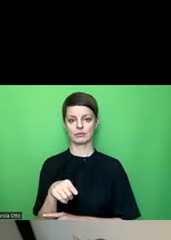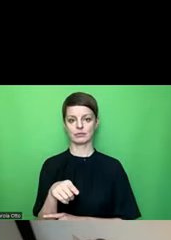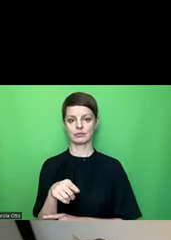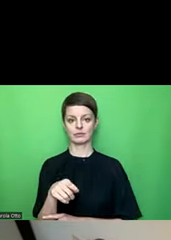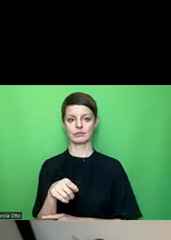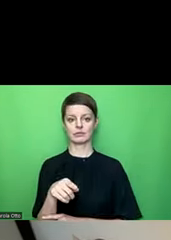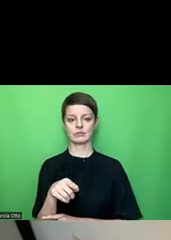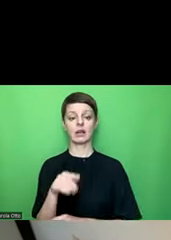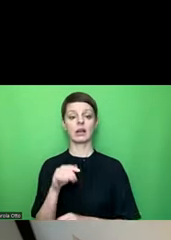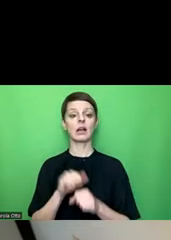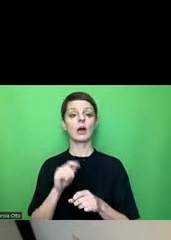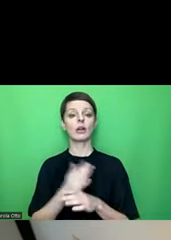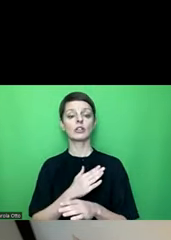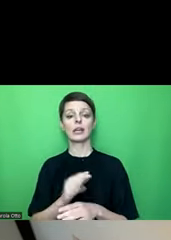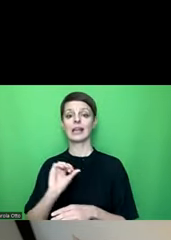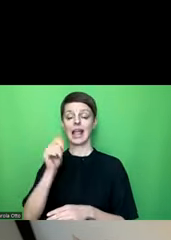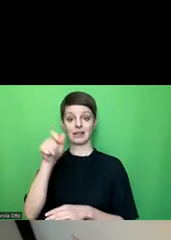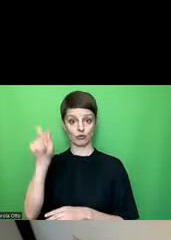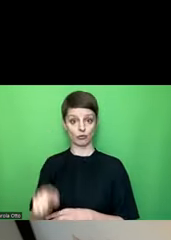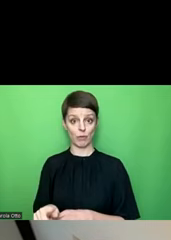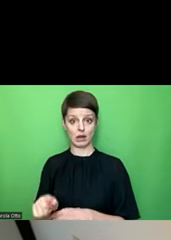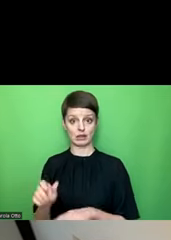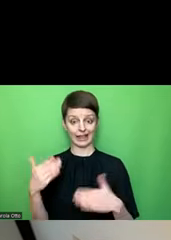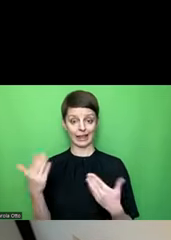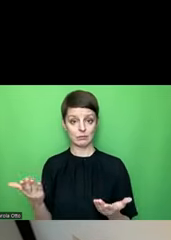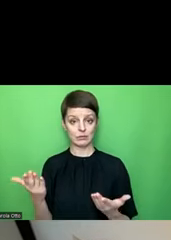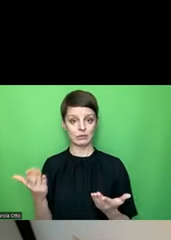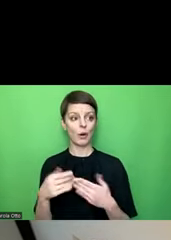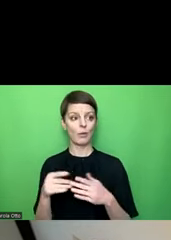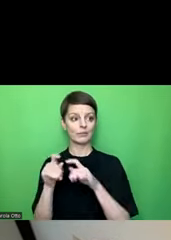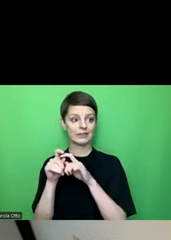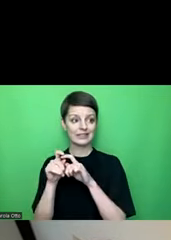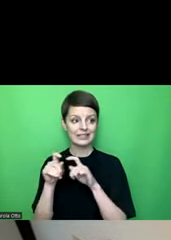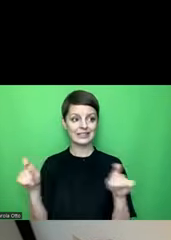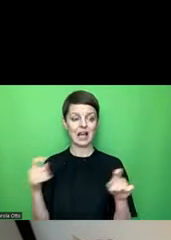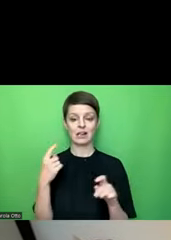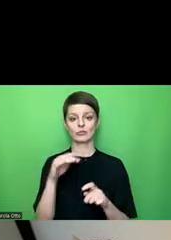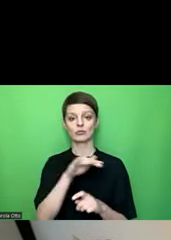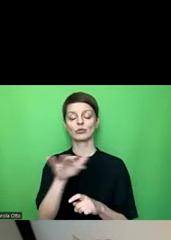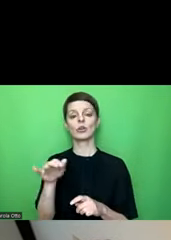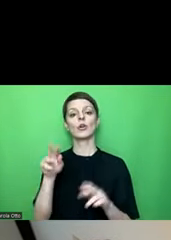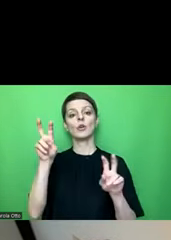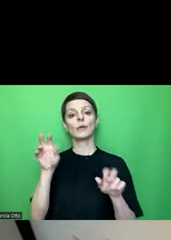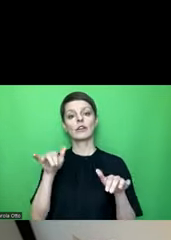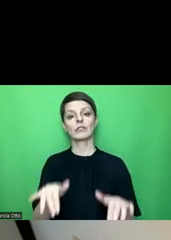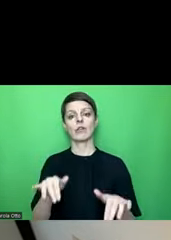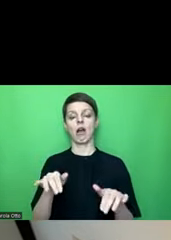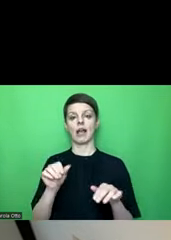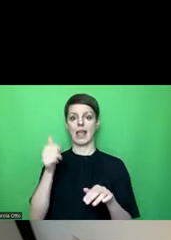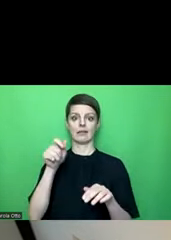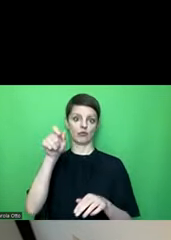Ich kann auch entscheiden, ob es eine erste Spalte gibt, das heißt, ob die Zeilen wiederum Überschriften haben in der ersten Spalte.